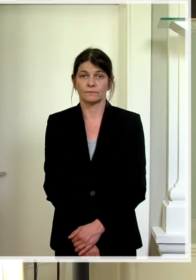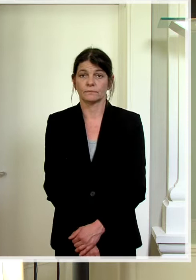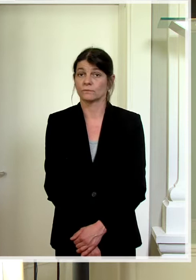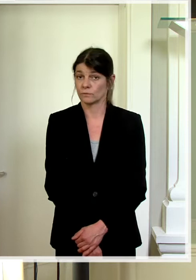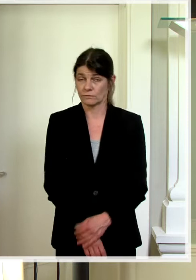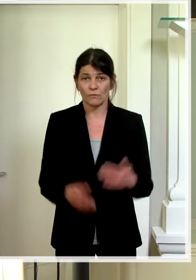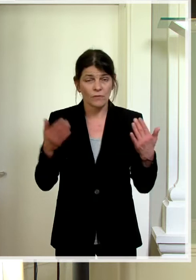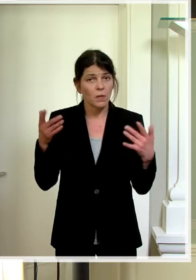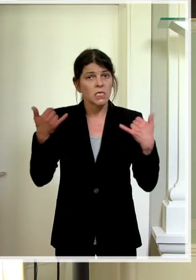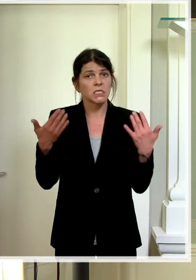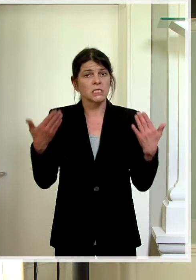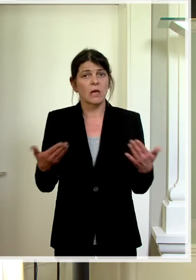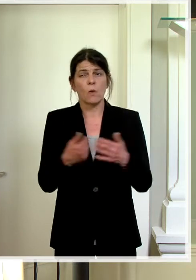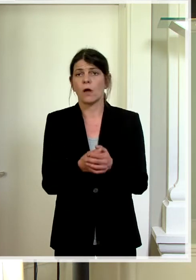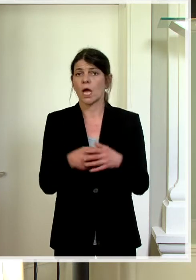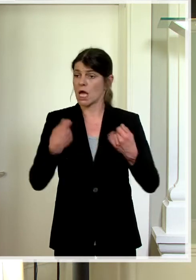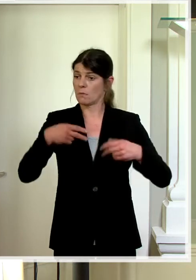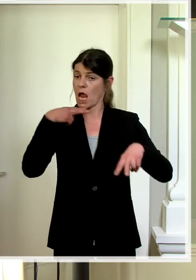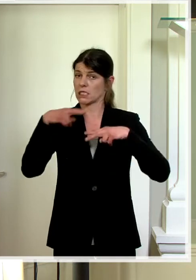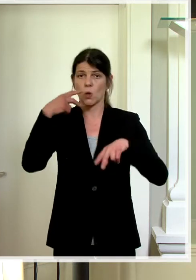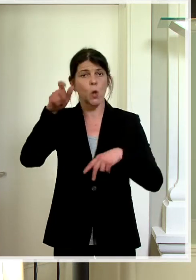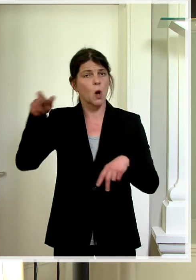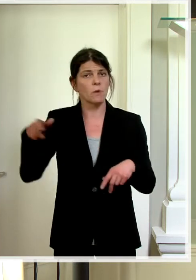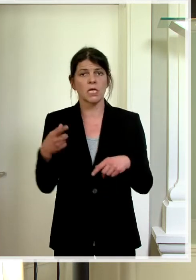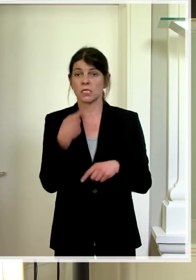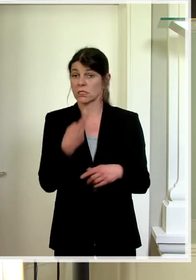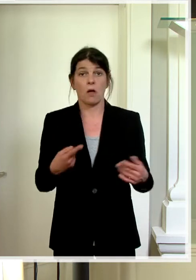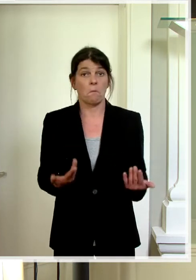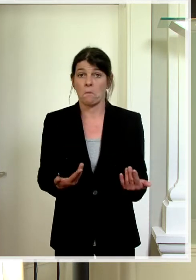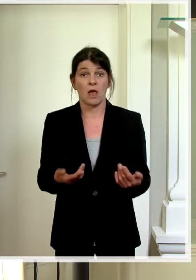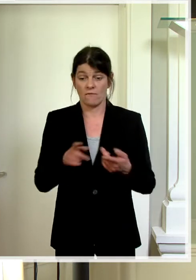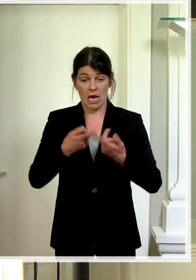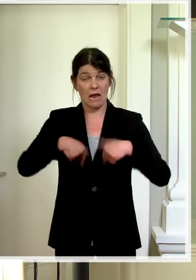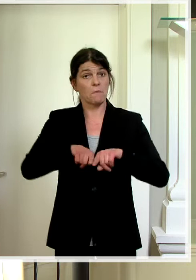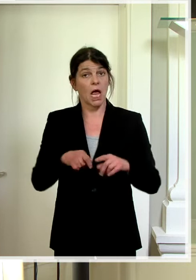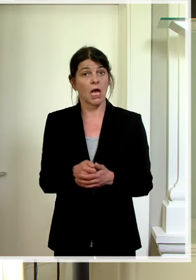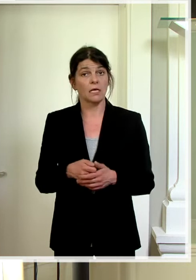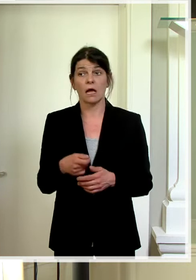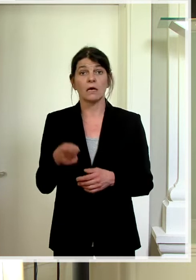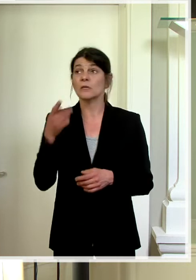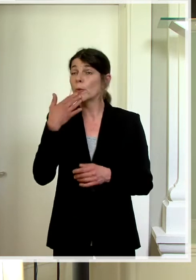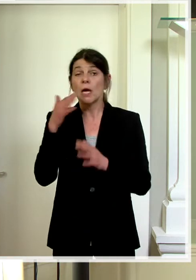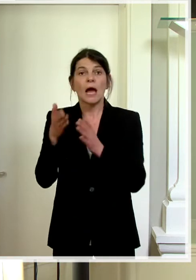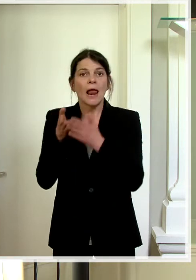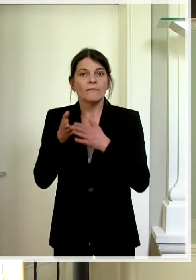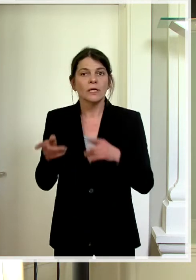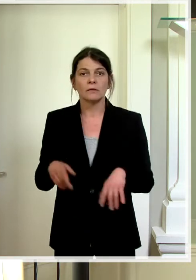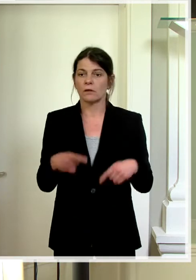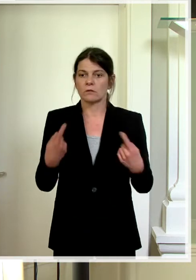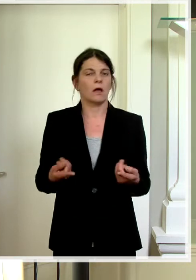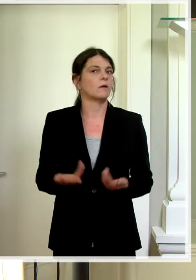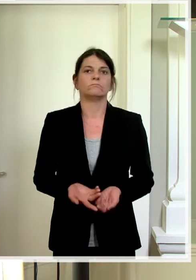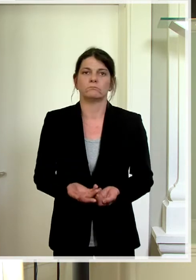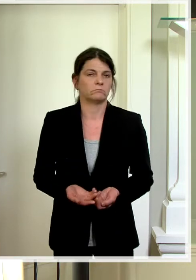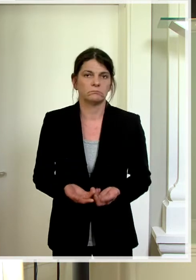Weil es ist ja jetzt so, dass es gibt Gastronomen, die sagen, wenn die Gemeinde zum Beispiel nicht gewesen wäre, die da